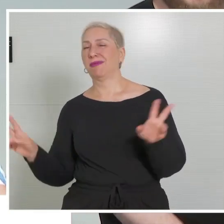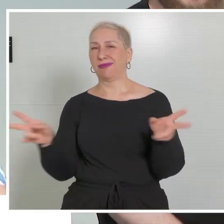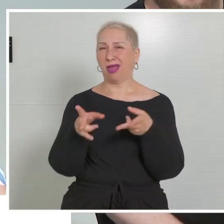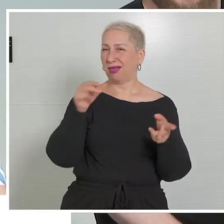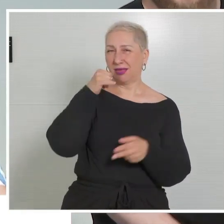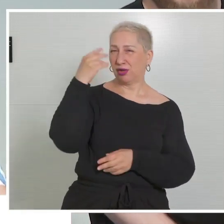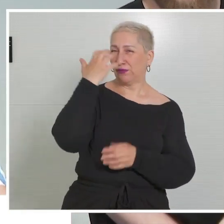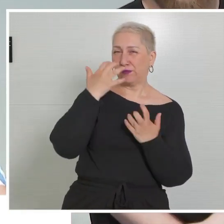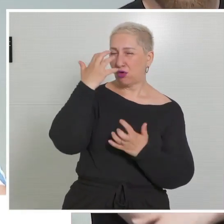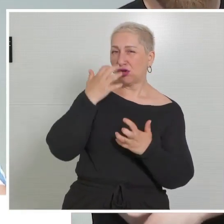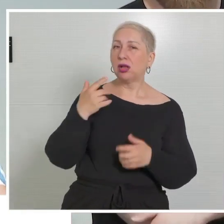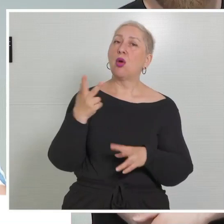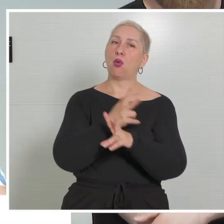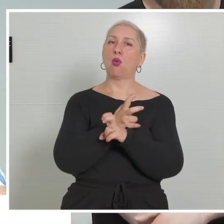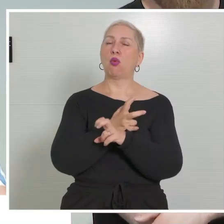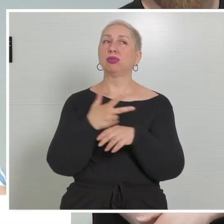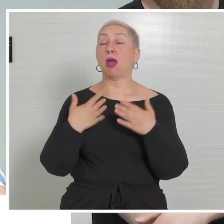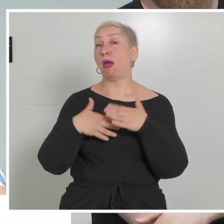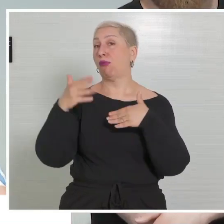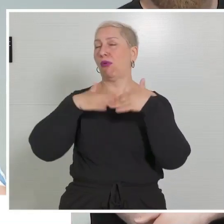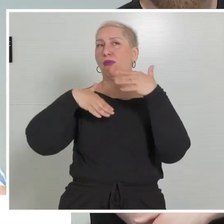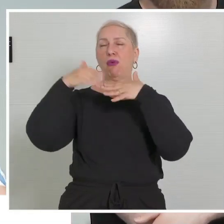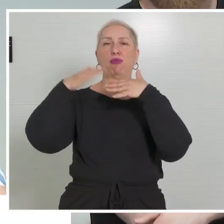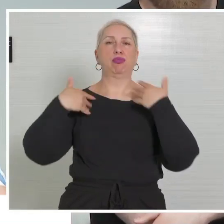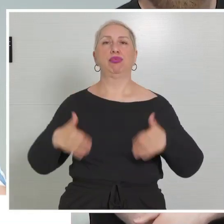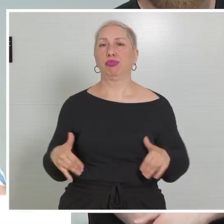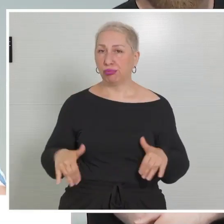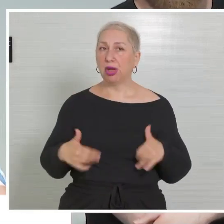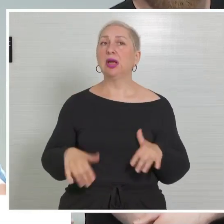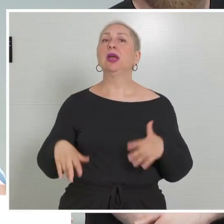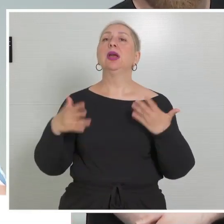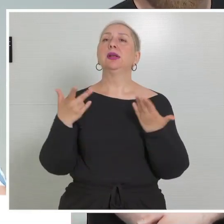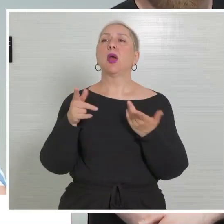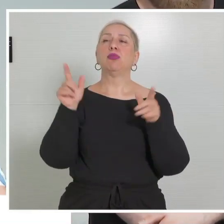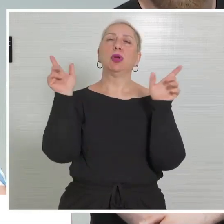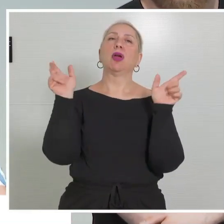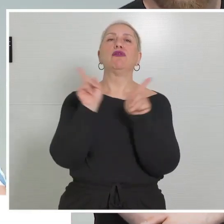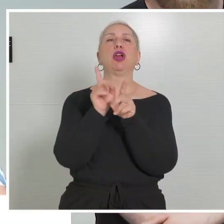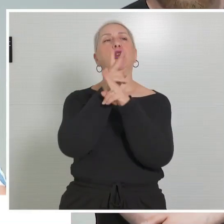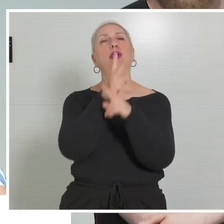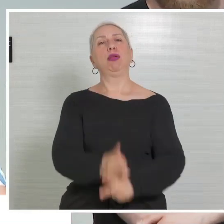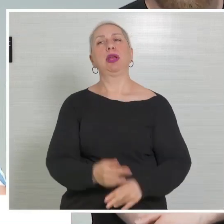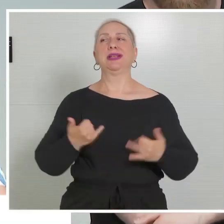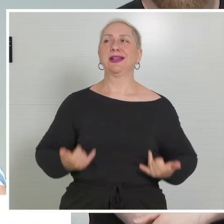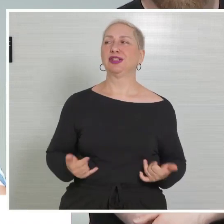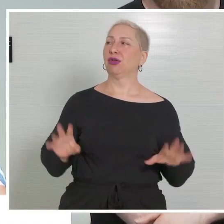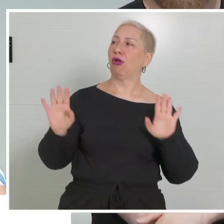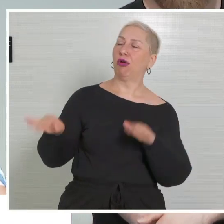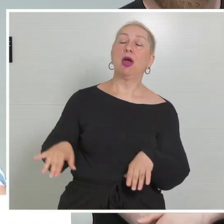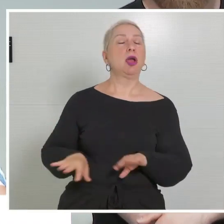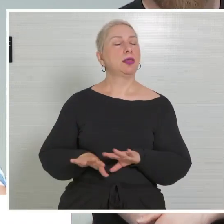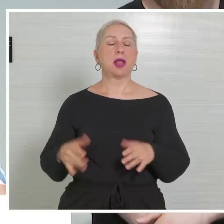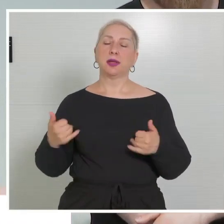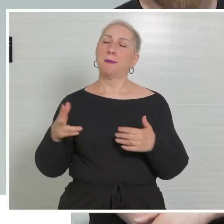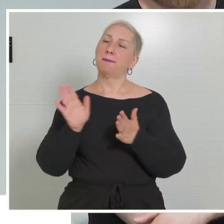Österreich etabliert und bewährt und das heißt aber nicht, dass wir uns darauf ausruhen dürfen. Ganz im Gegenteil, wir arbeiten daran, dass der Zivildienst